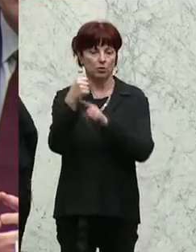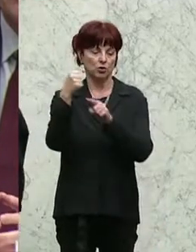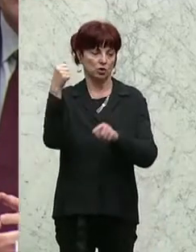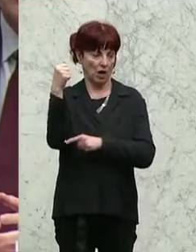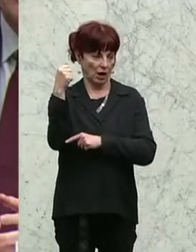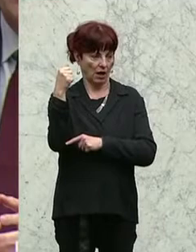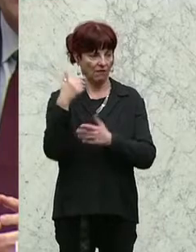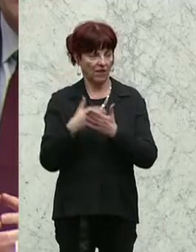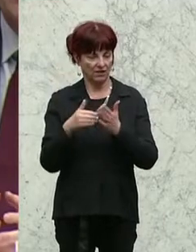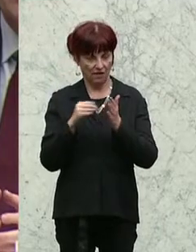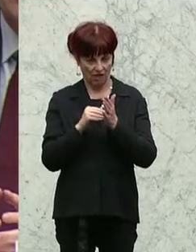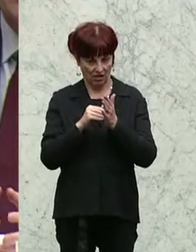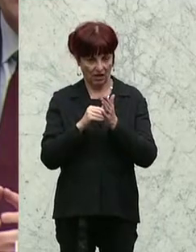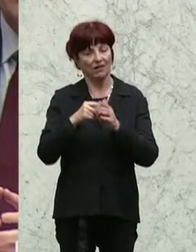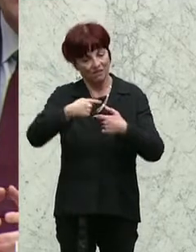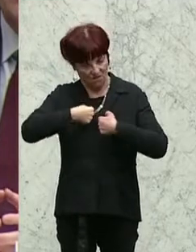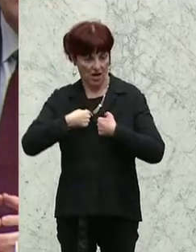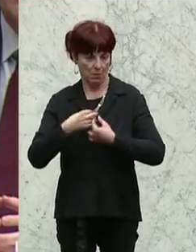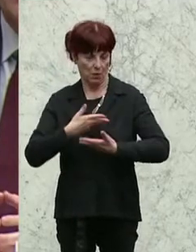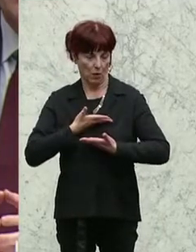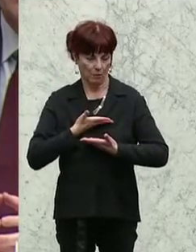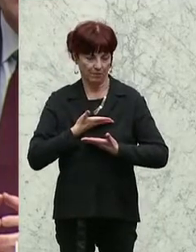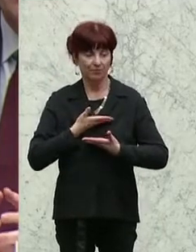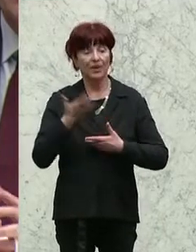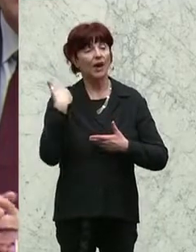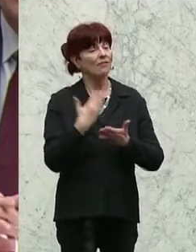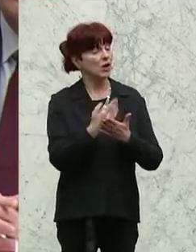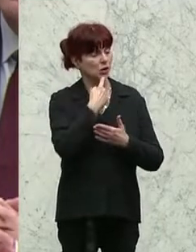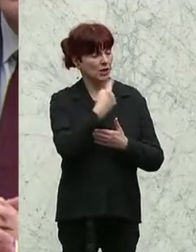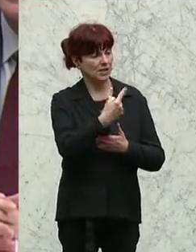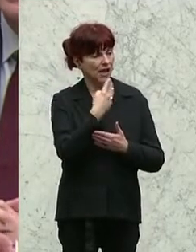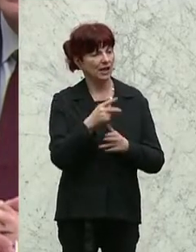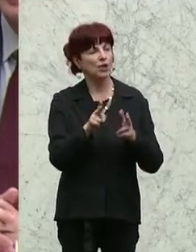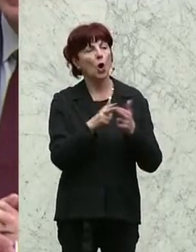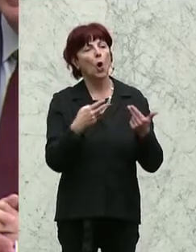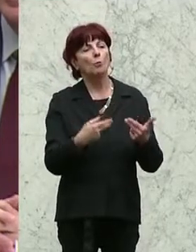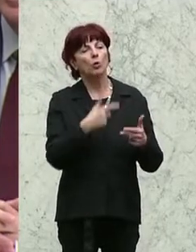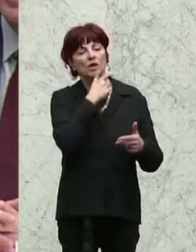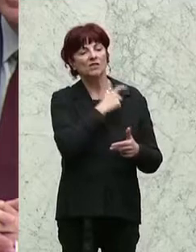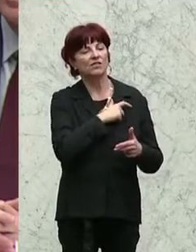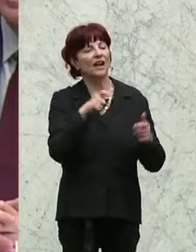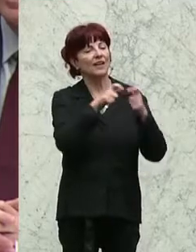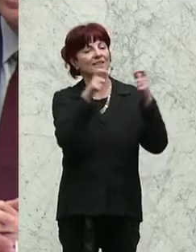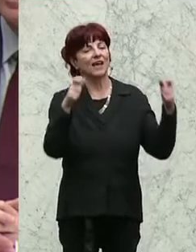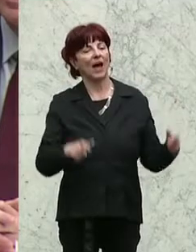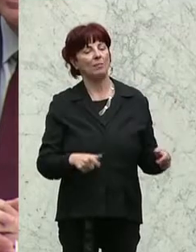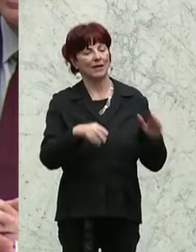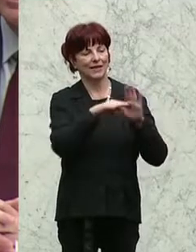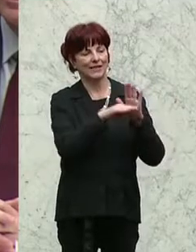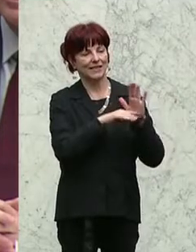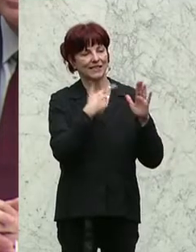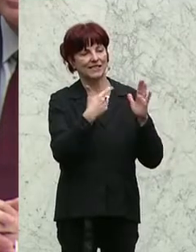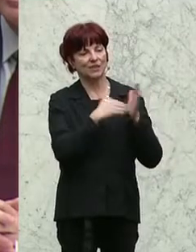Es wurde schon darauf hingewiesen, dass wir unterschiedlich zum Bundesfinanzrahmengesetz 2016 bis